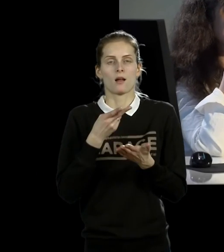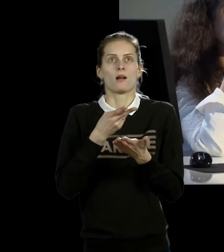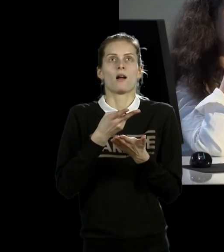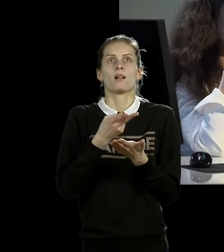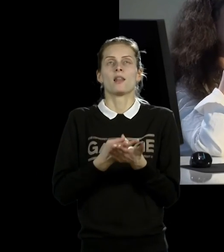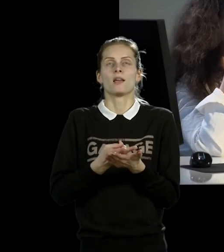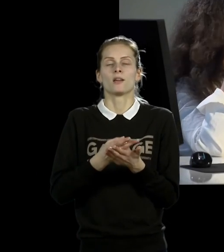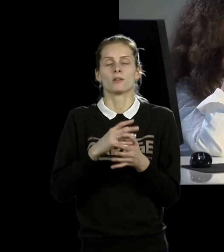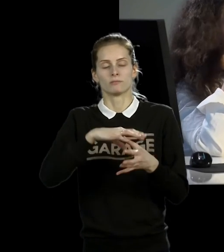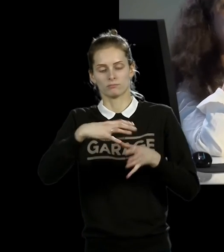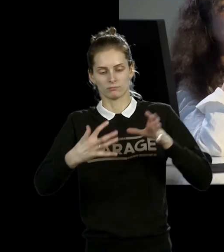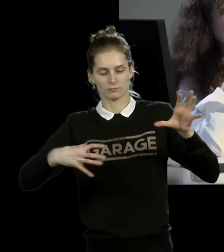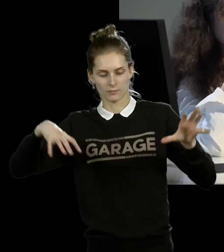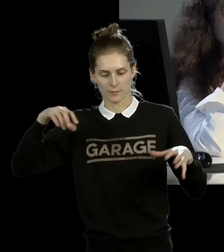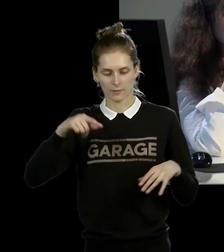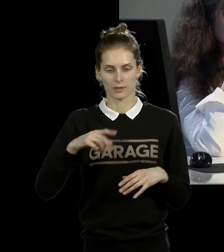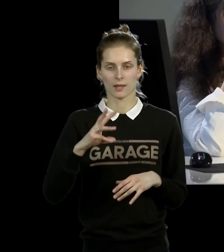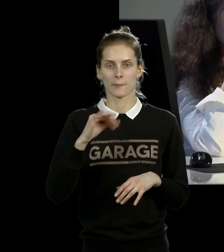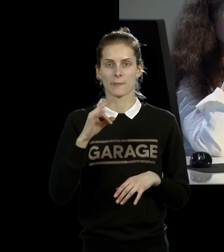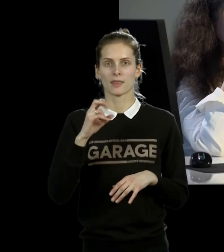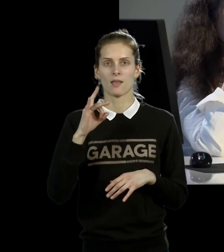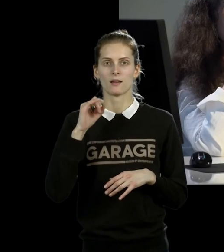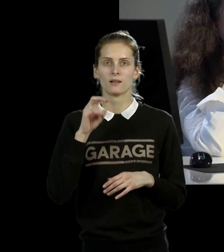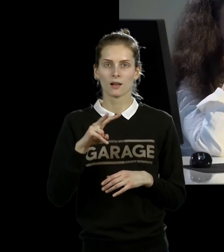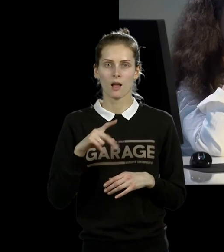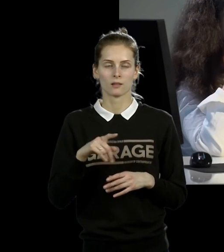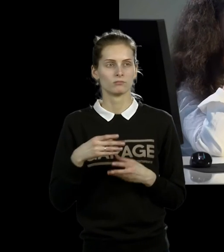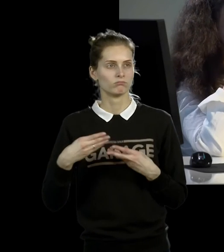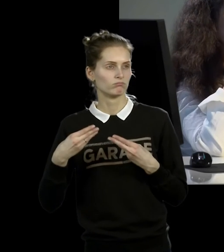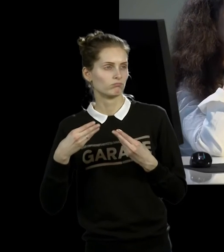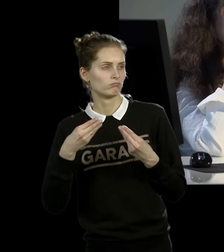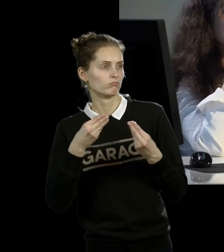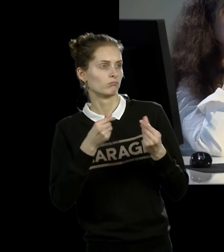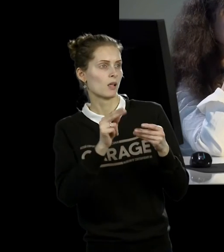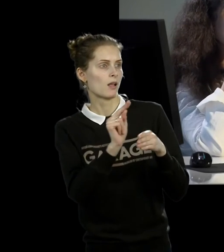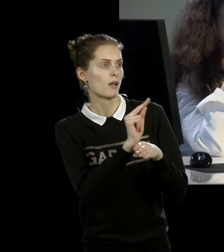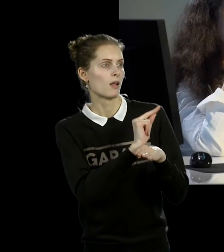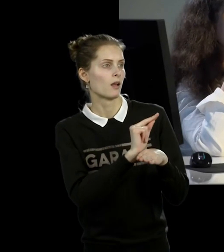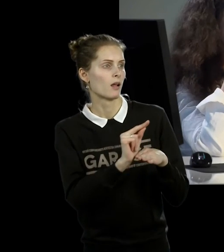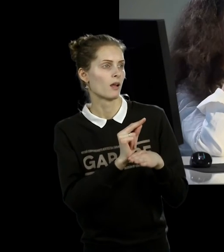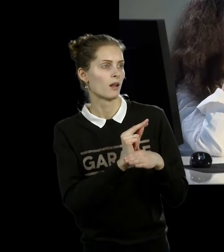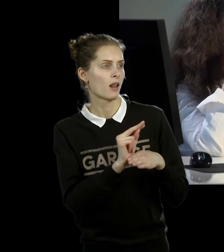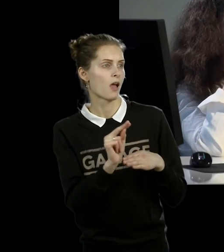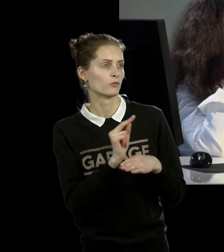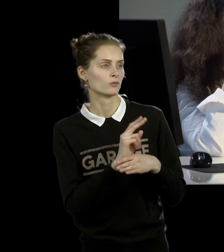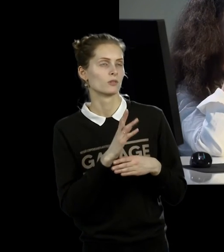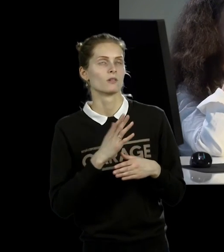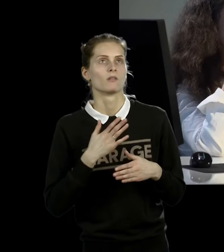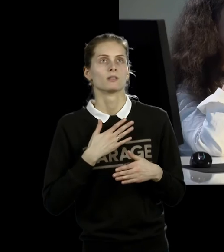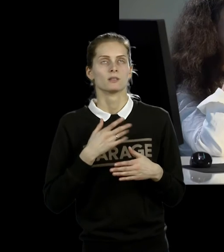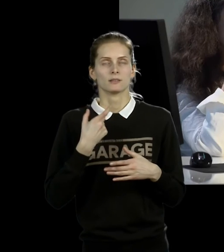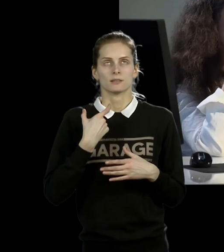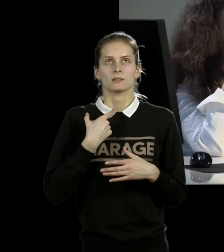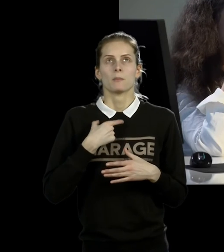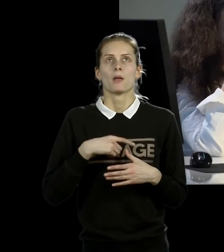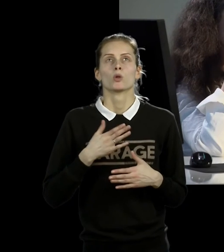воздействовать на зрителей. Опять-таки такая терапия и некая духовная практика. Надо сказать, что